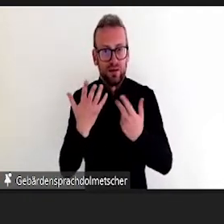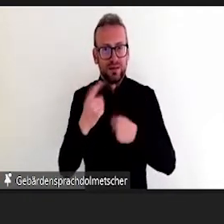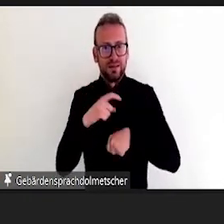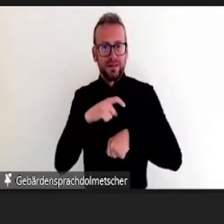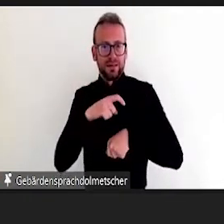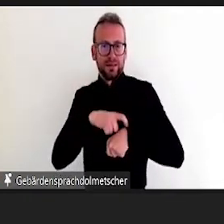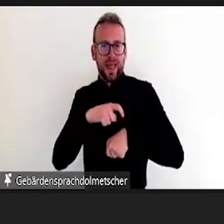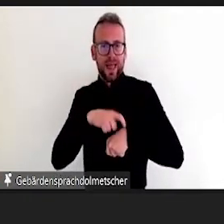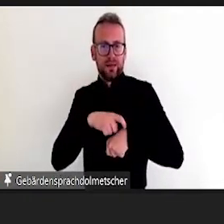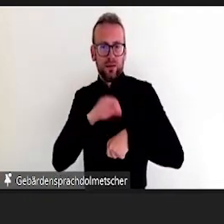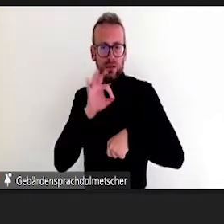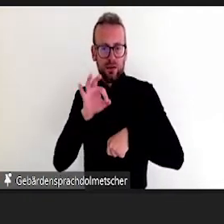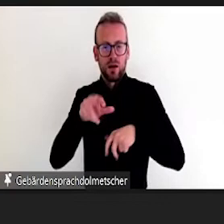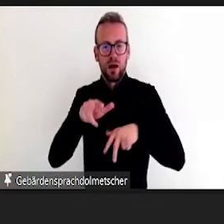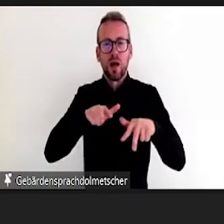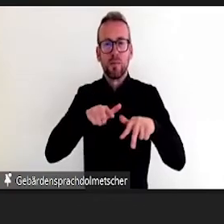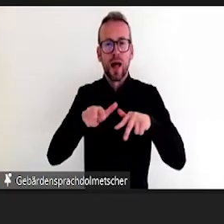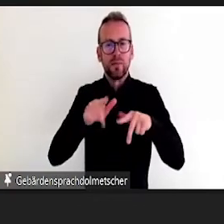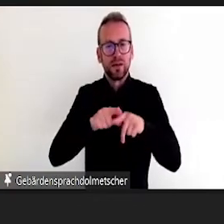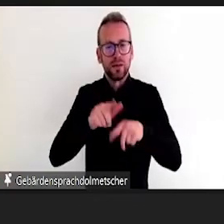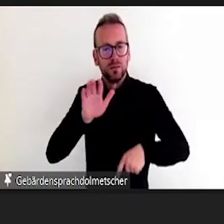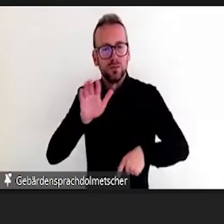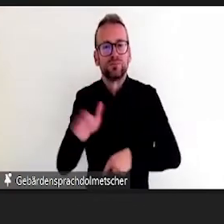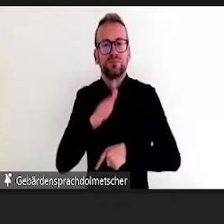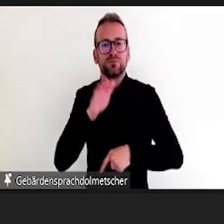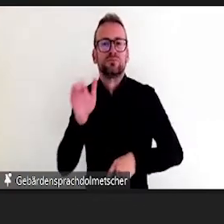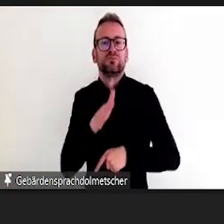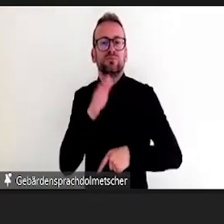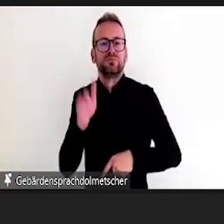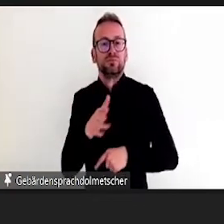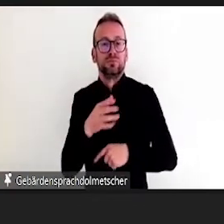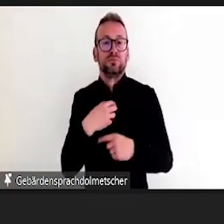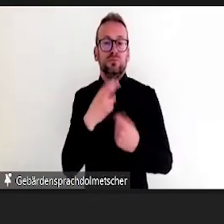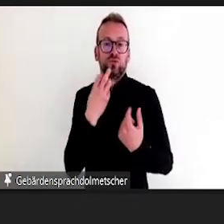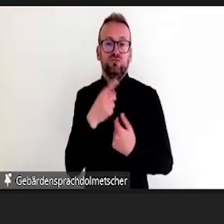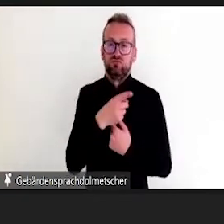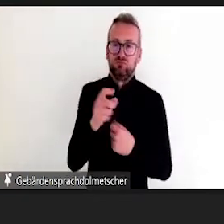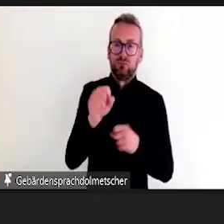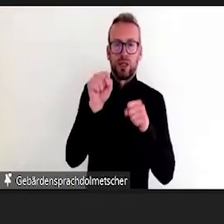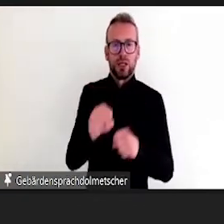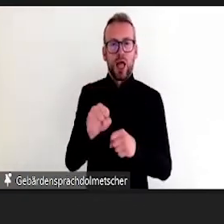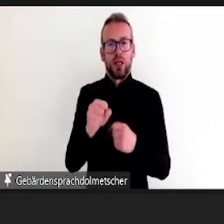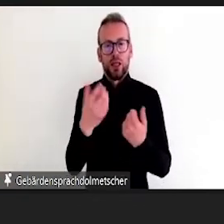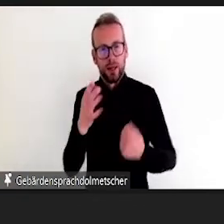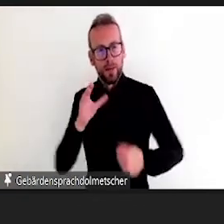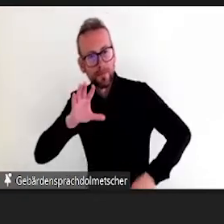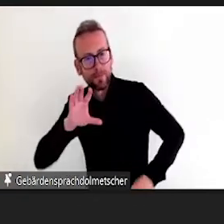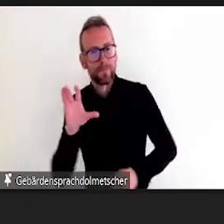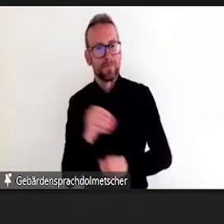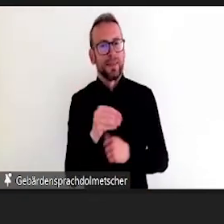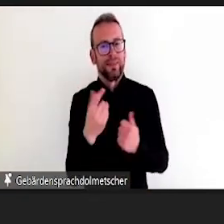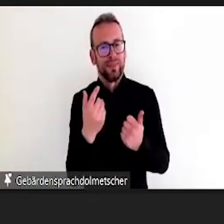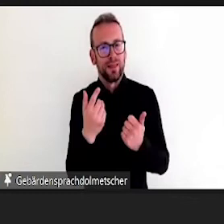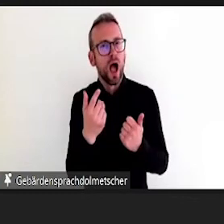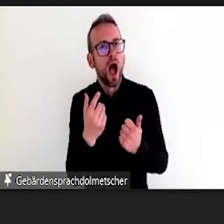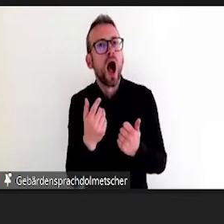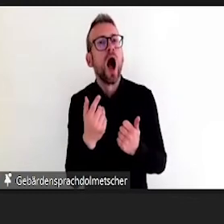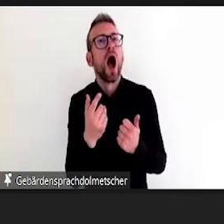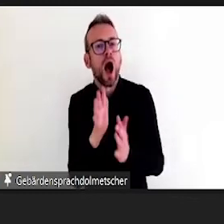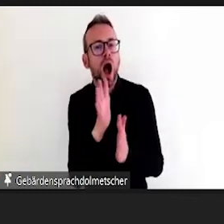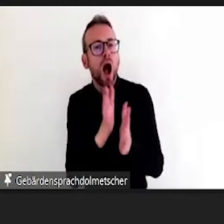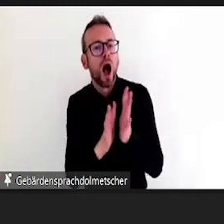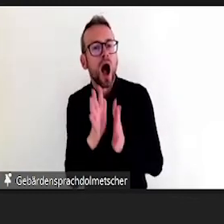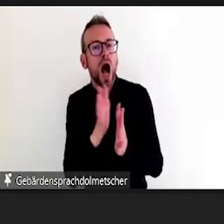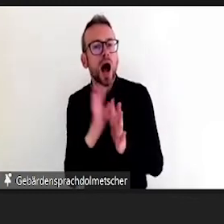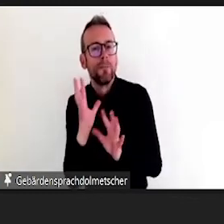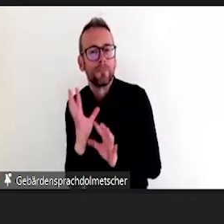das überhaupt sein soll. Ich habe mich hier nicht für PowerPoint entschieden, sondern für Book Creator. Ich möchte dazu gar nicht so viel